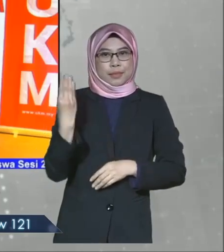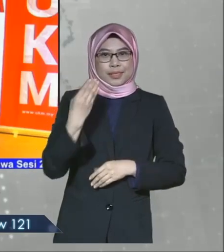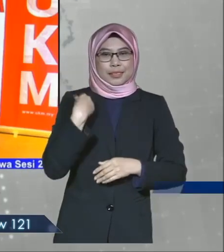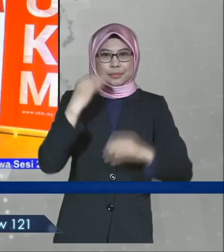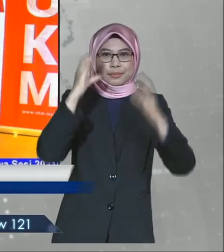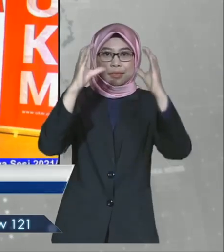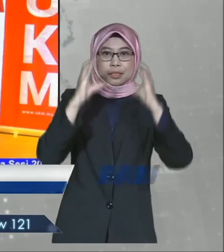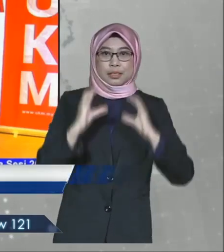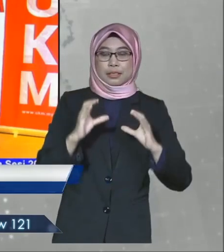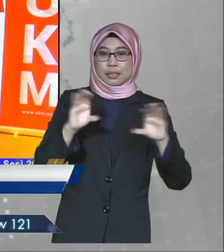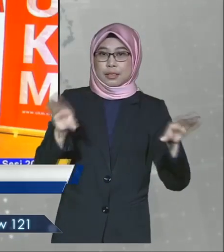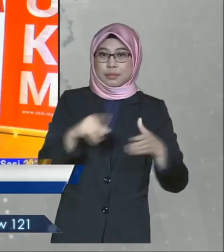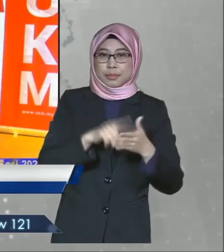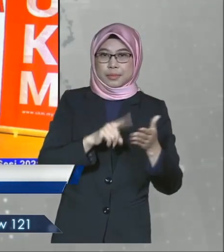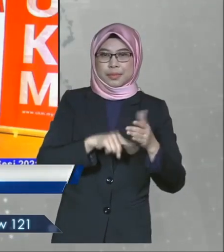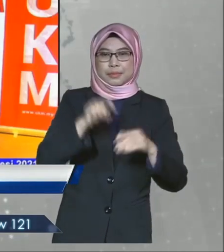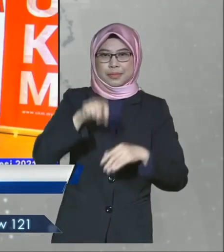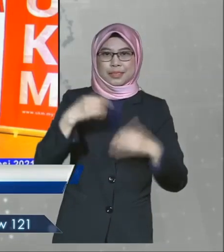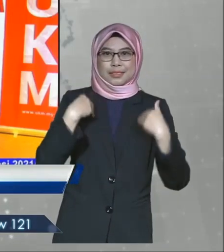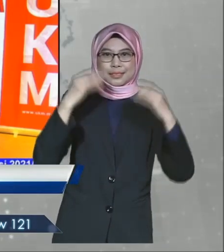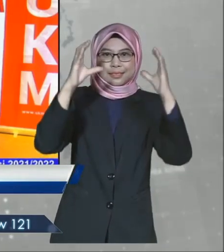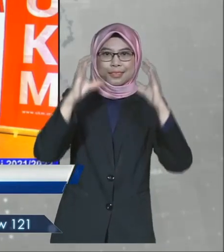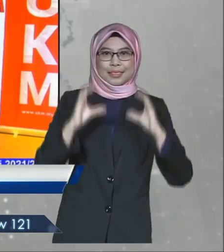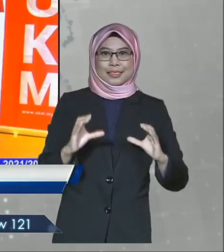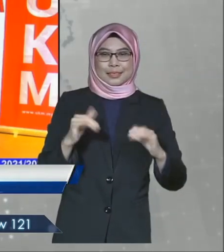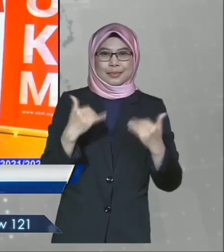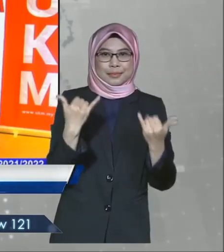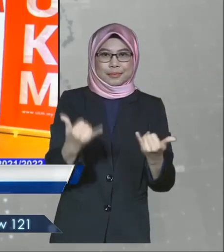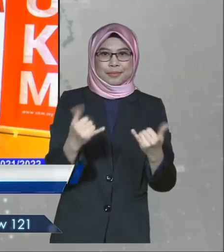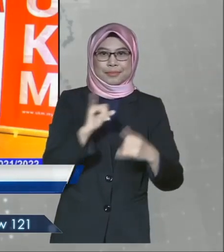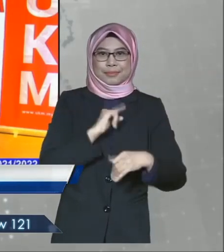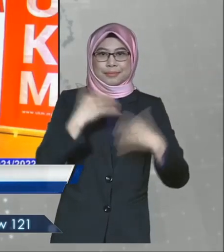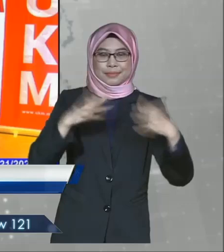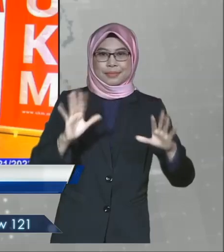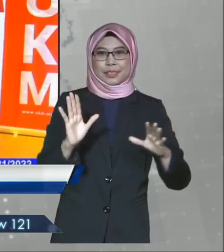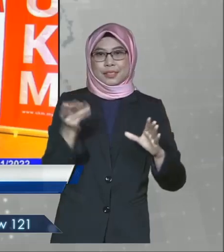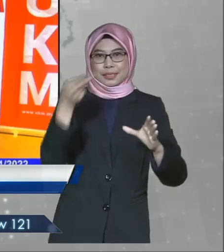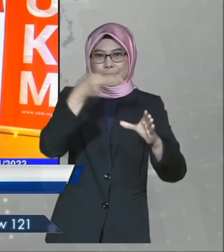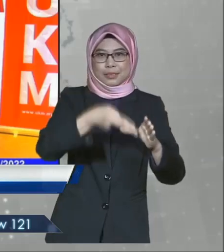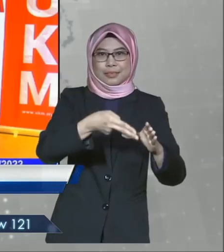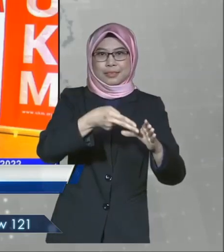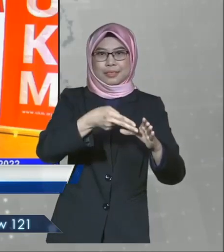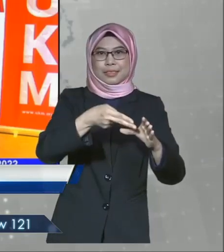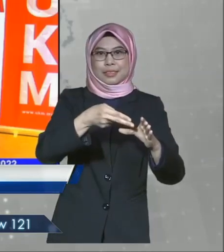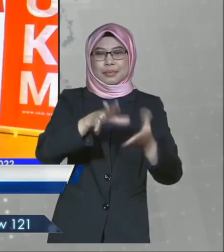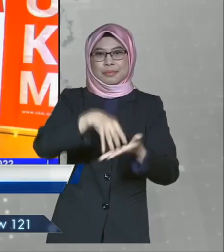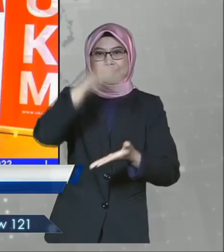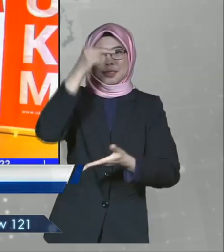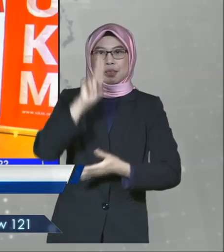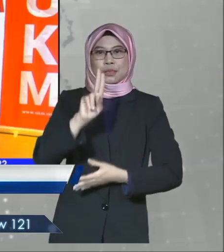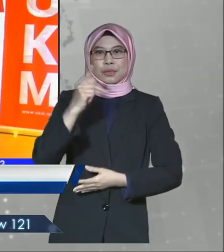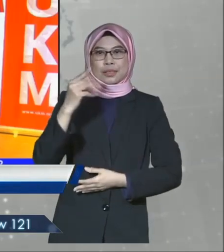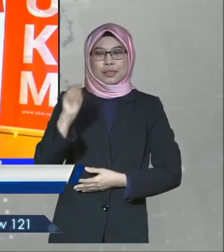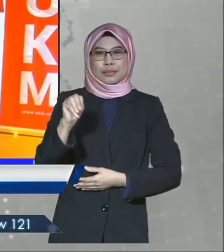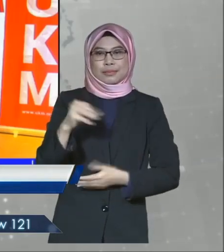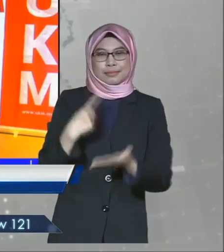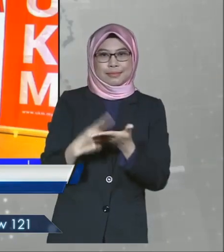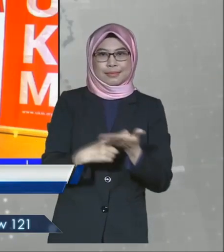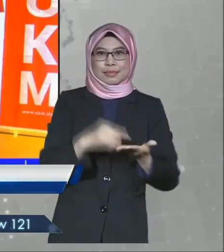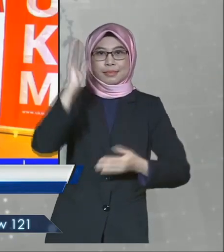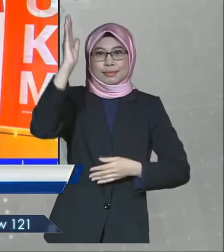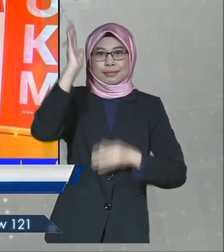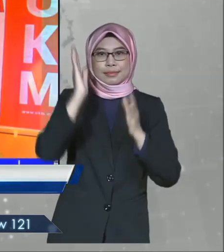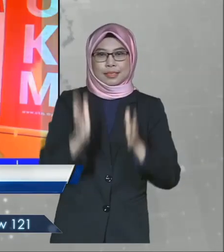ada cara. You nak buat sesuatu mesti ada cara dia. So sekarang saya dah masuk dan saya akan discuss dengan lecturer saya